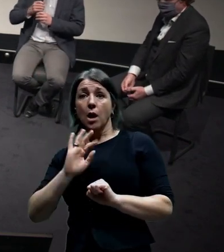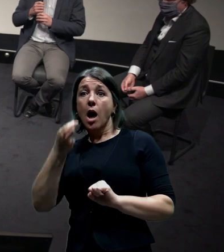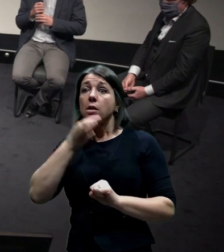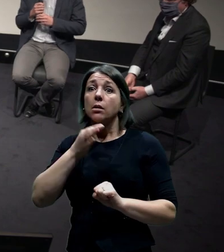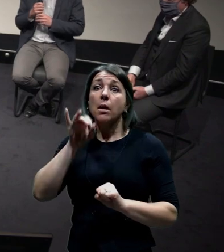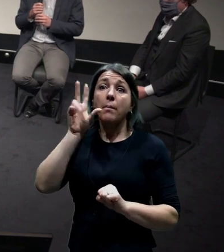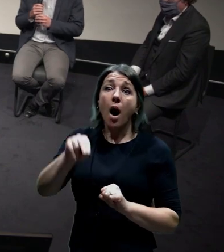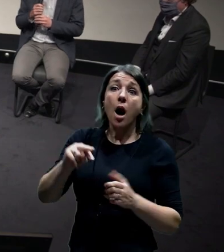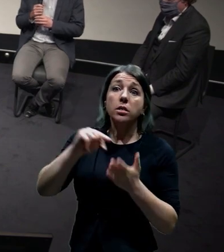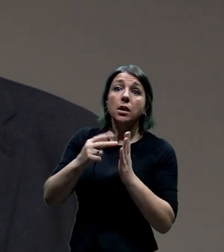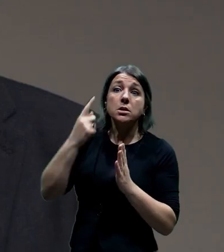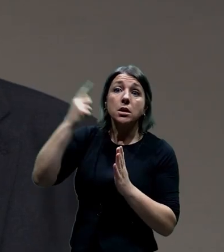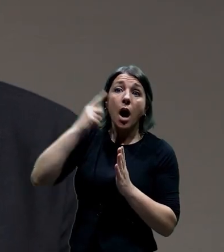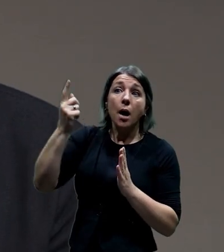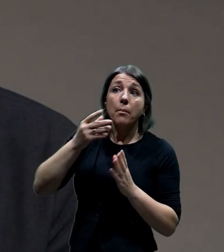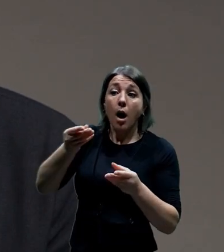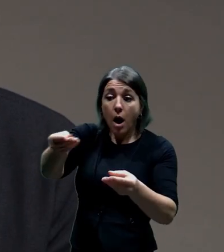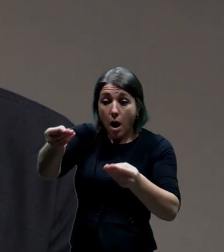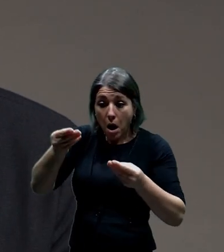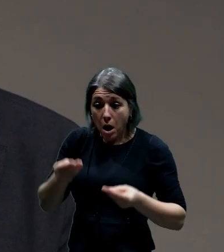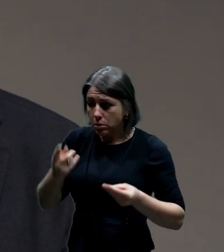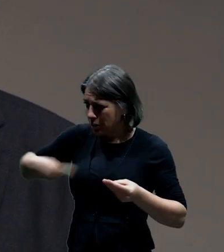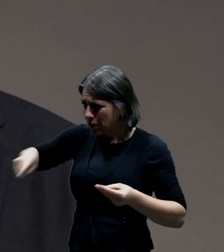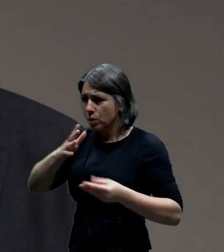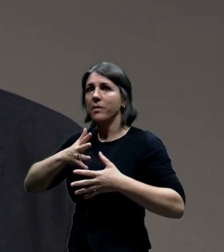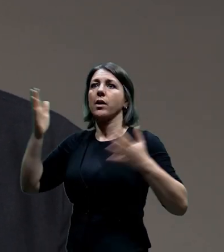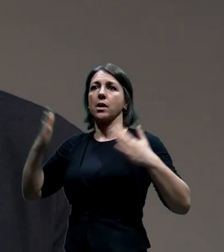určitě budeme rádi.